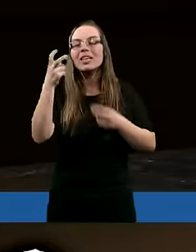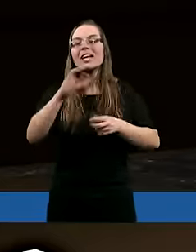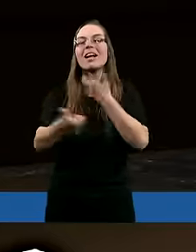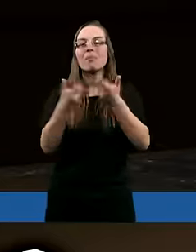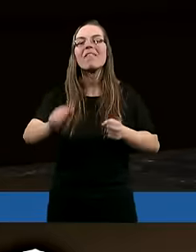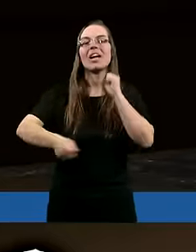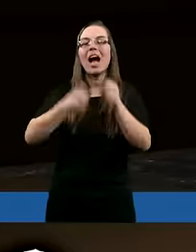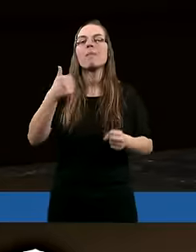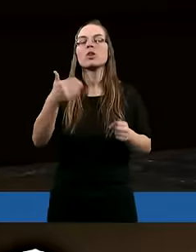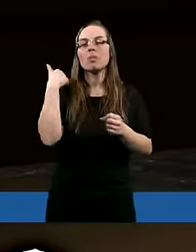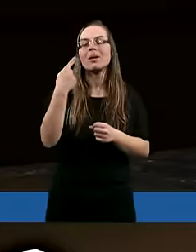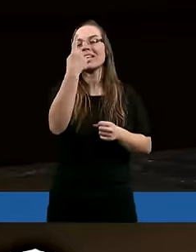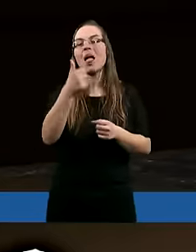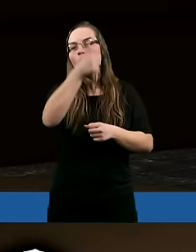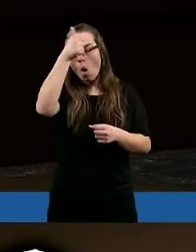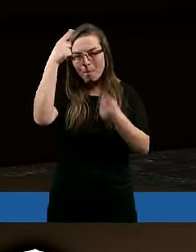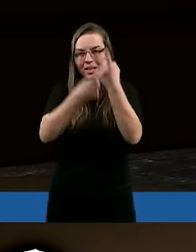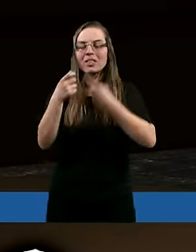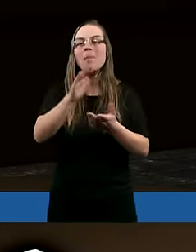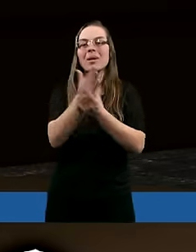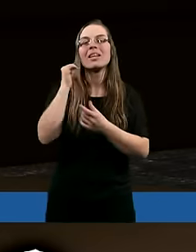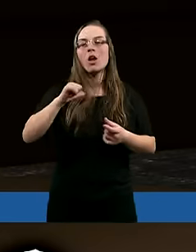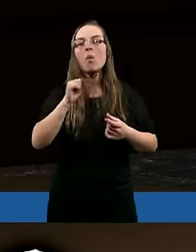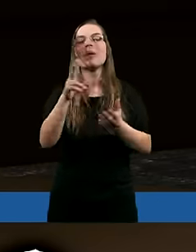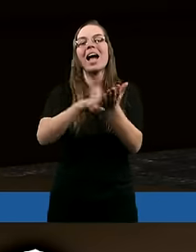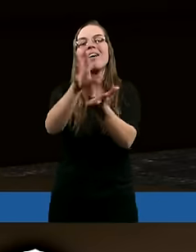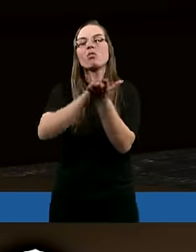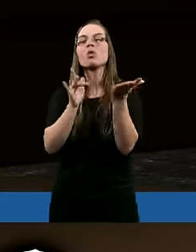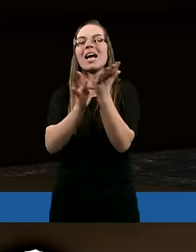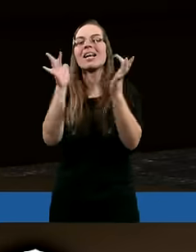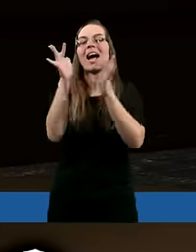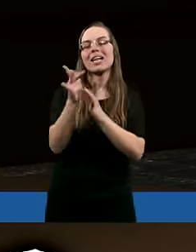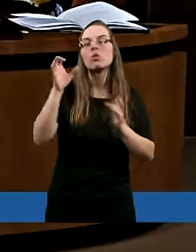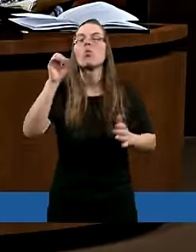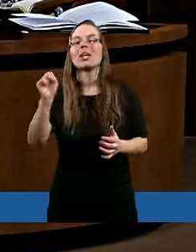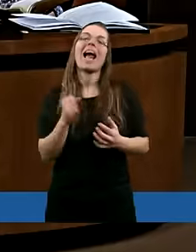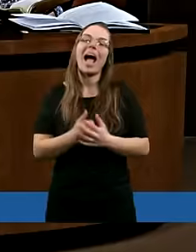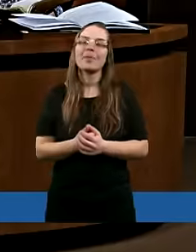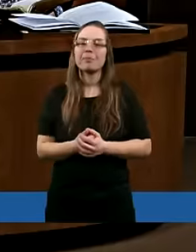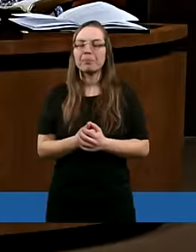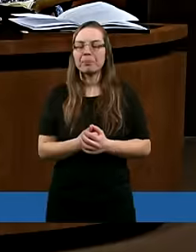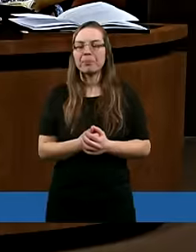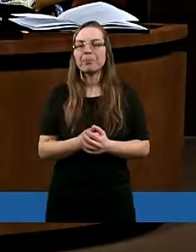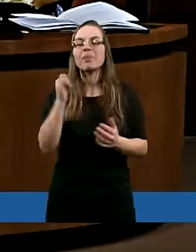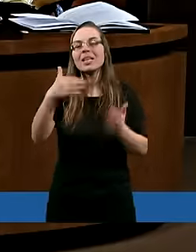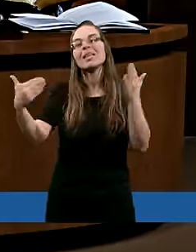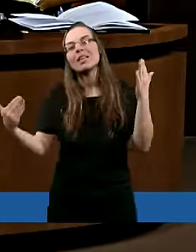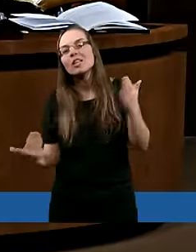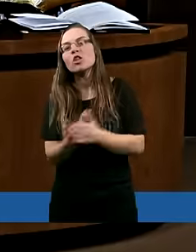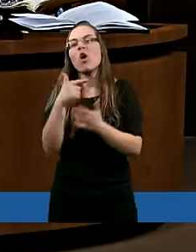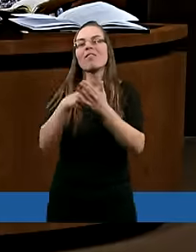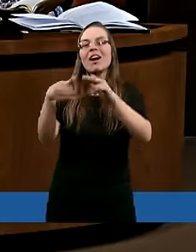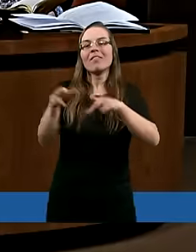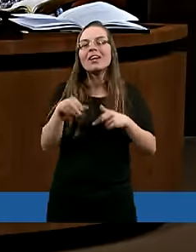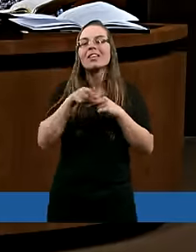niech sprawi, abyście byli jednomyślni między sobą na wzór Jezusa Chrystusa. I znowu wracamy. Do